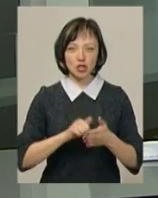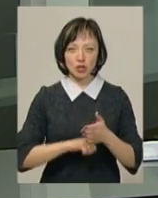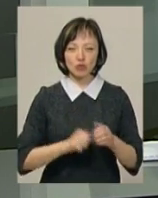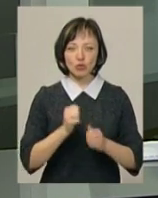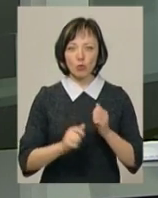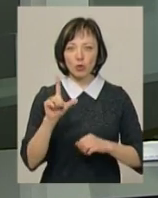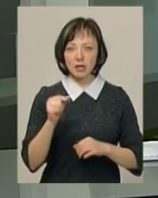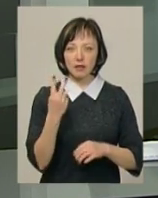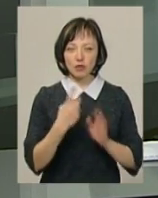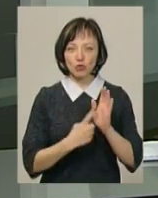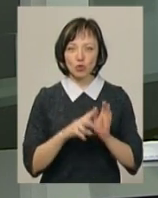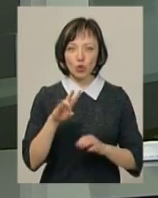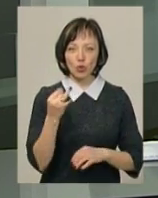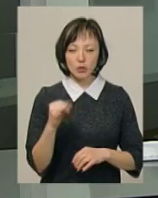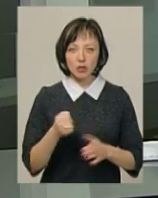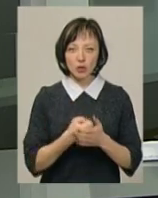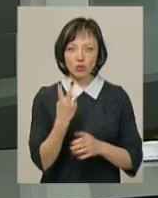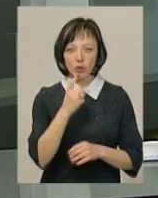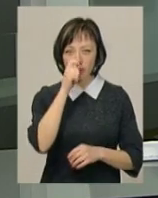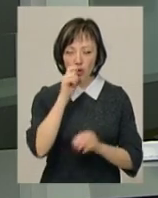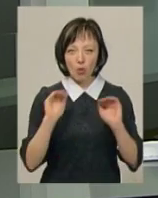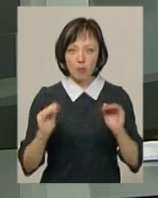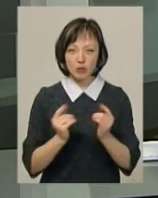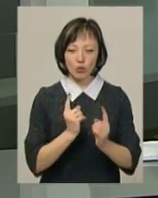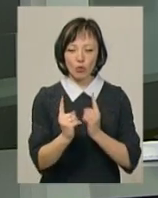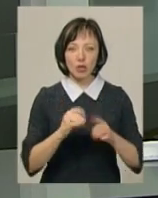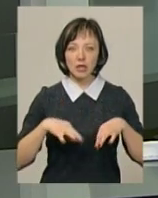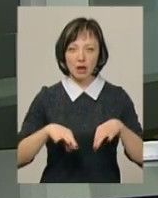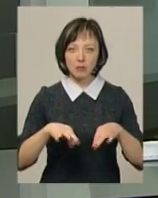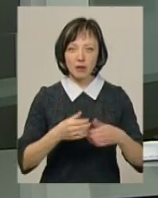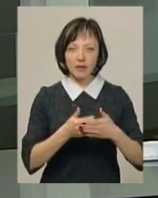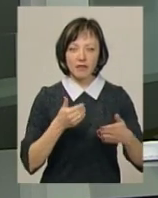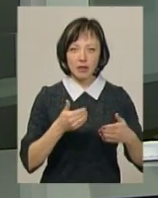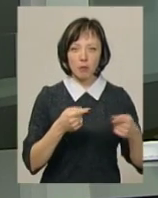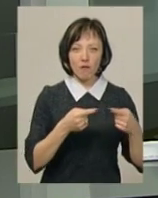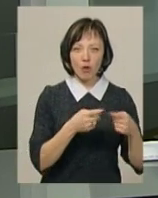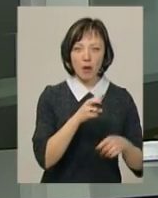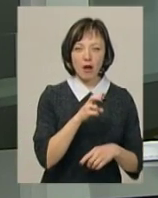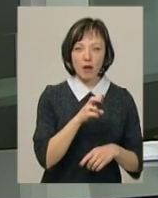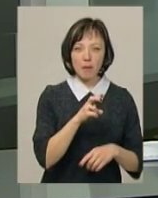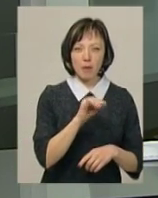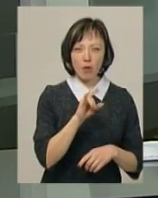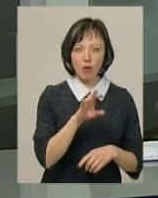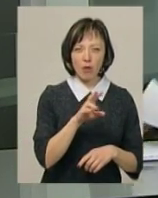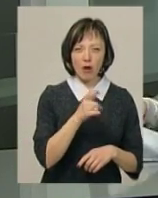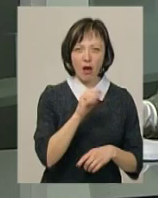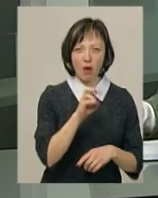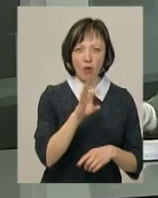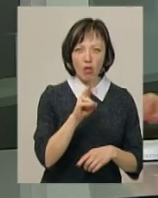понеділка з 26 лютого до 2 квітня обмежуватимуть рух транспорту від провулку геологів до вулиці Хотовицького.